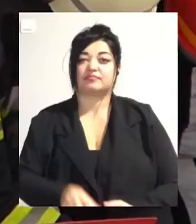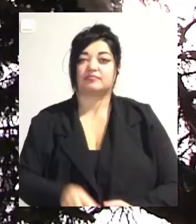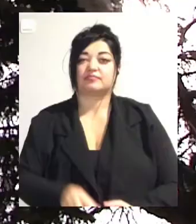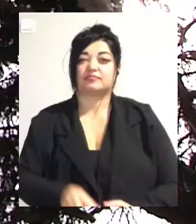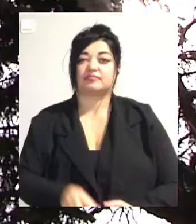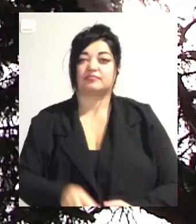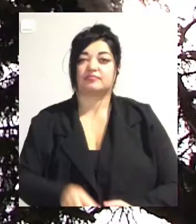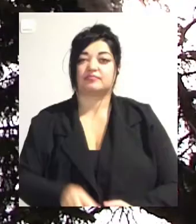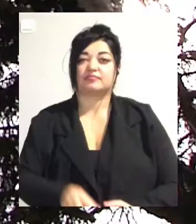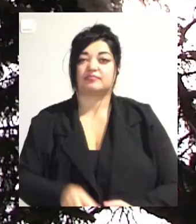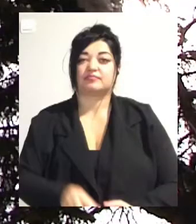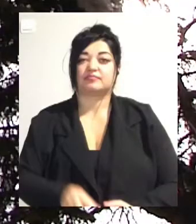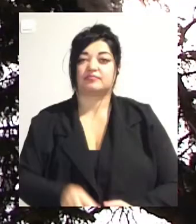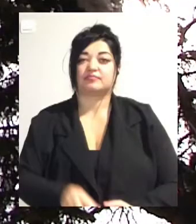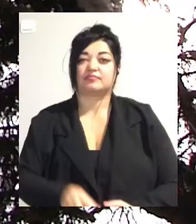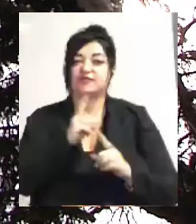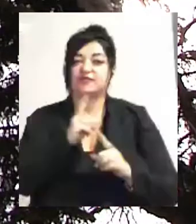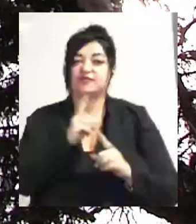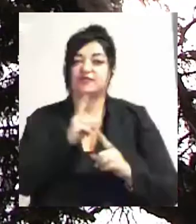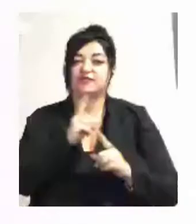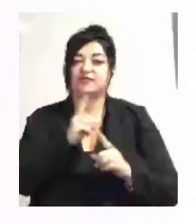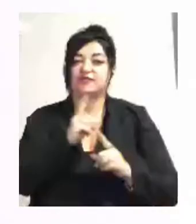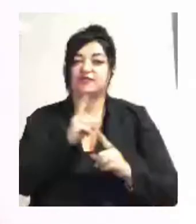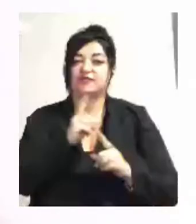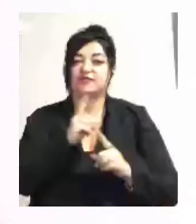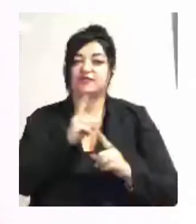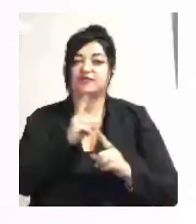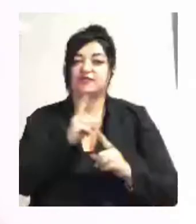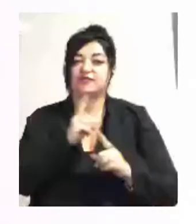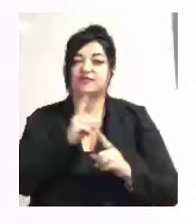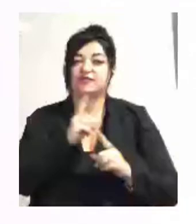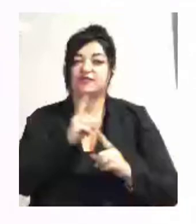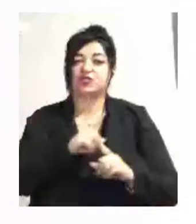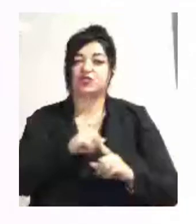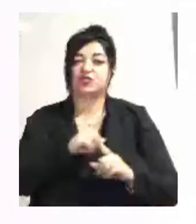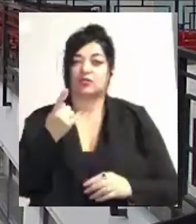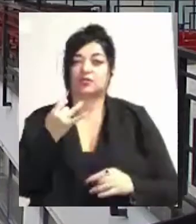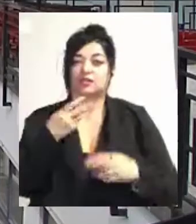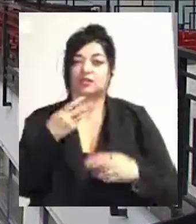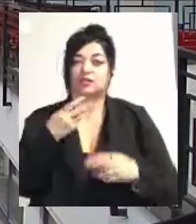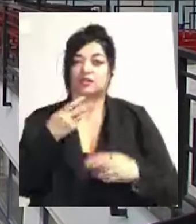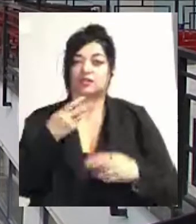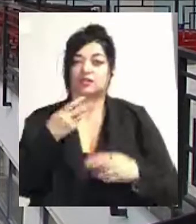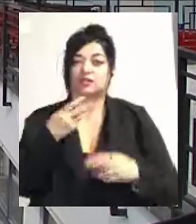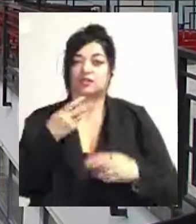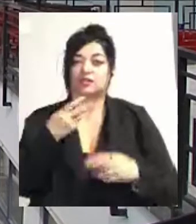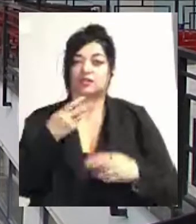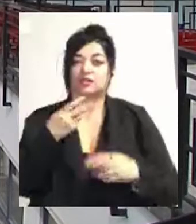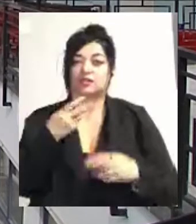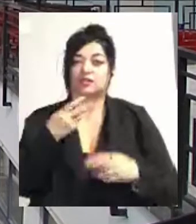області. Задіяли сім одиниць техніки. Зокрема, випробували 53-метрову автодрабину та 34